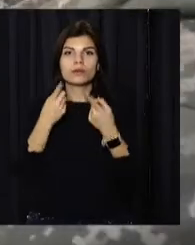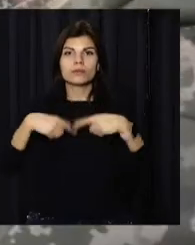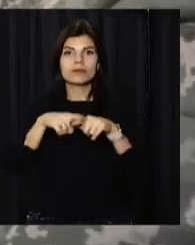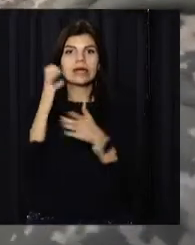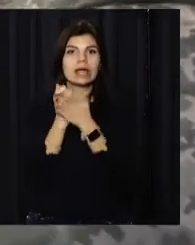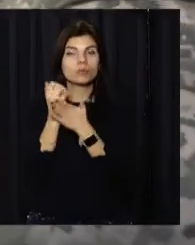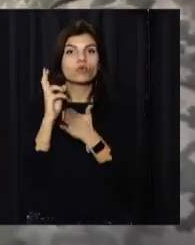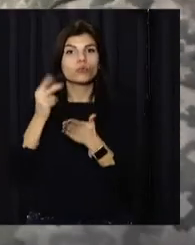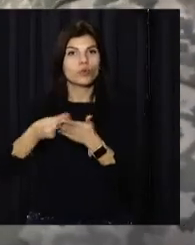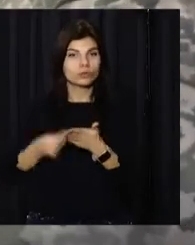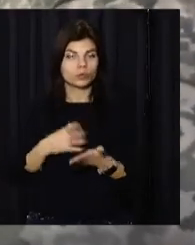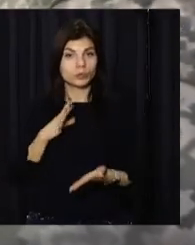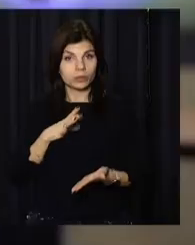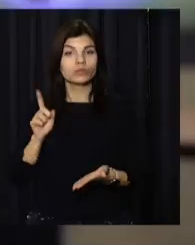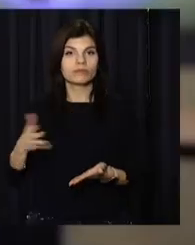резерві.